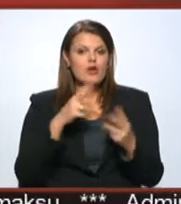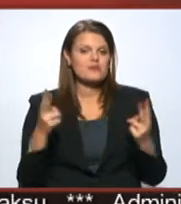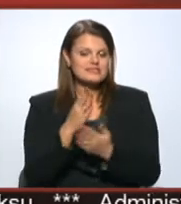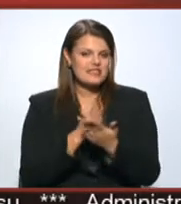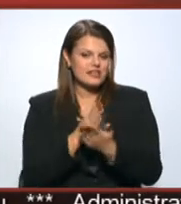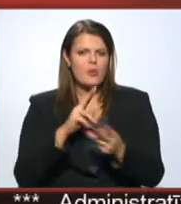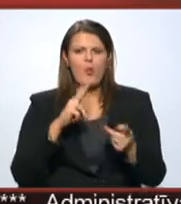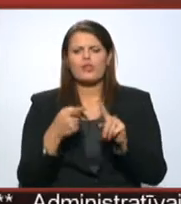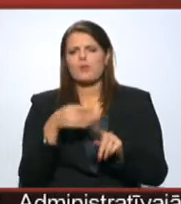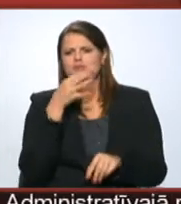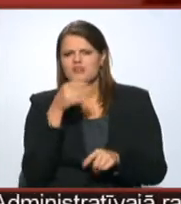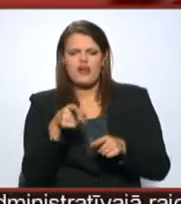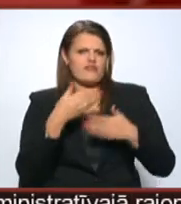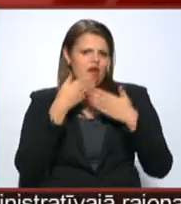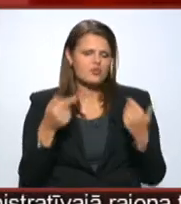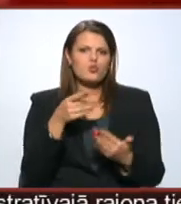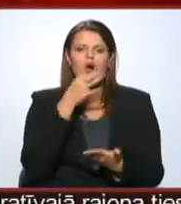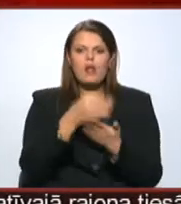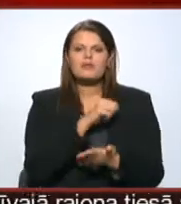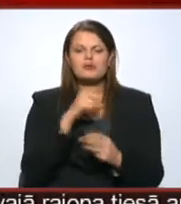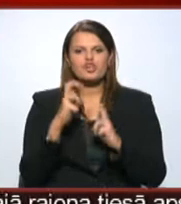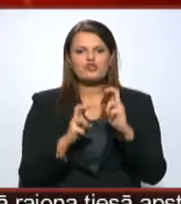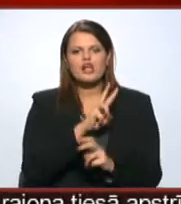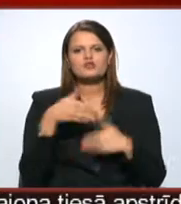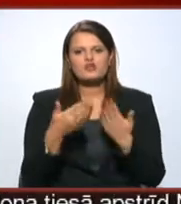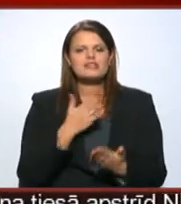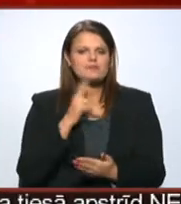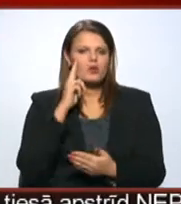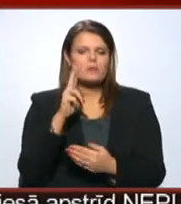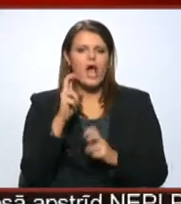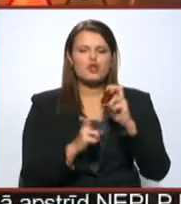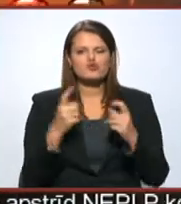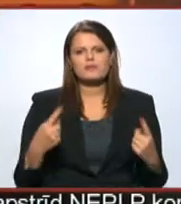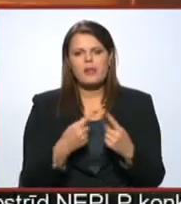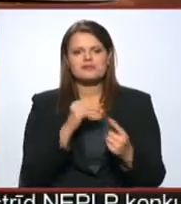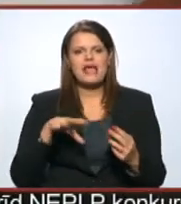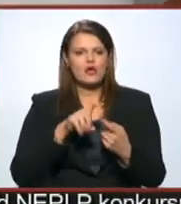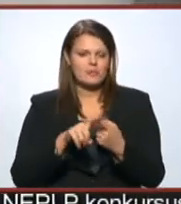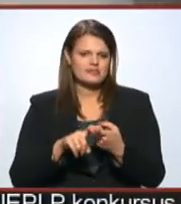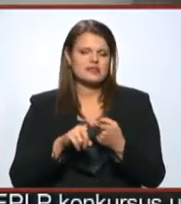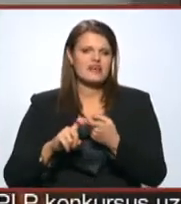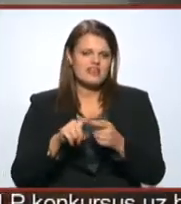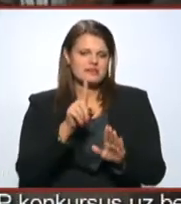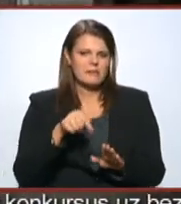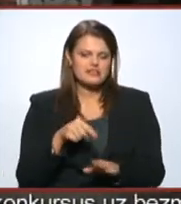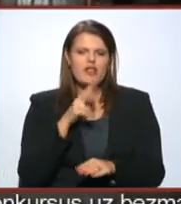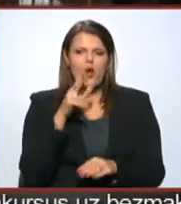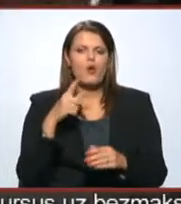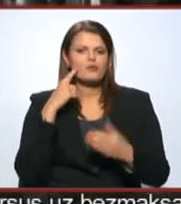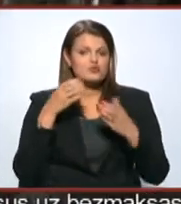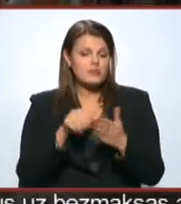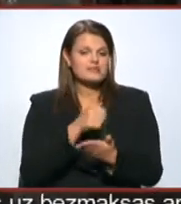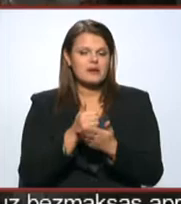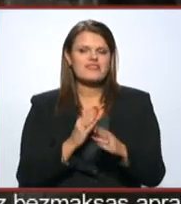Otra pusi, ka tā nav. Par to atbūt pats ražotājs, kas dot savu garantiju, ka ražotājs atbilst Eiropas prasībām. Pagājušajā nedēļā Daugavpils domes pārstāvi